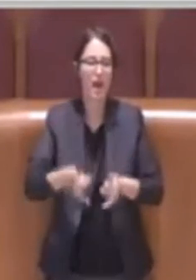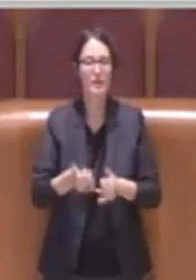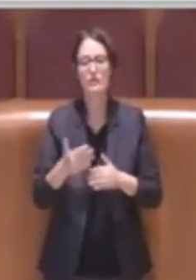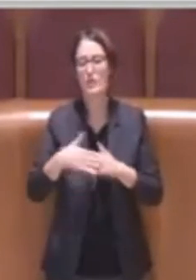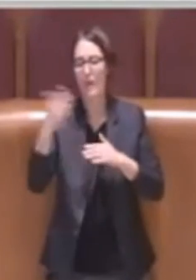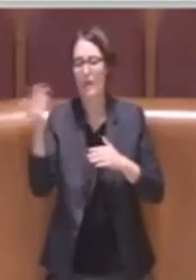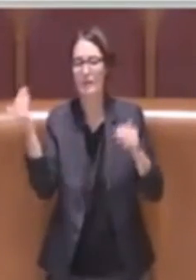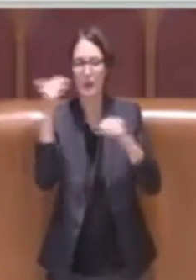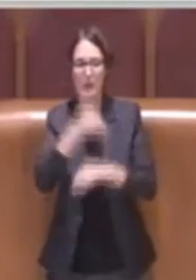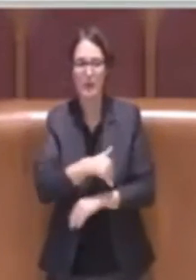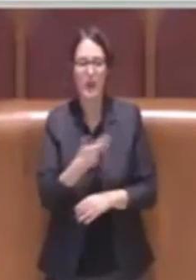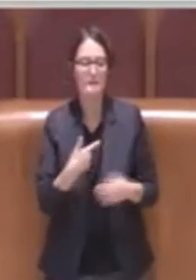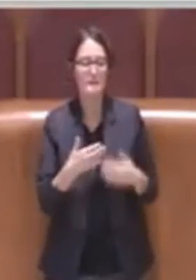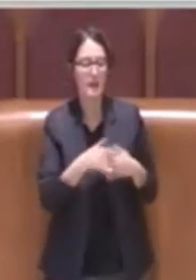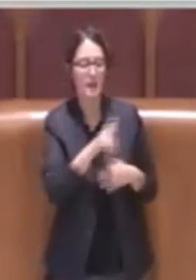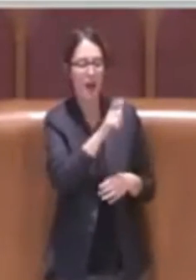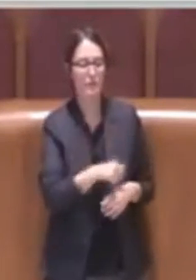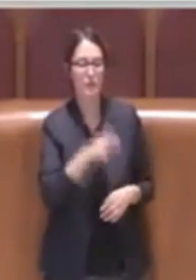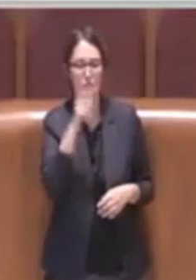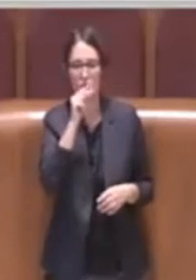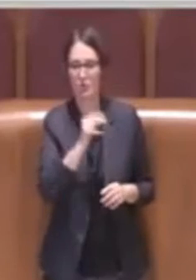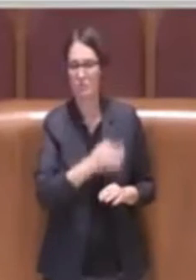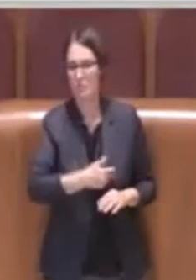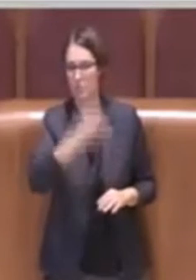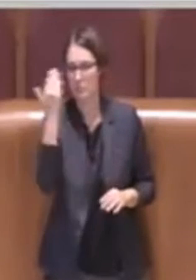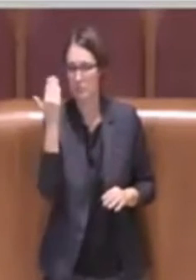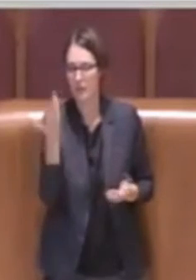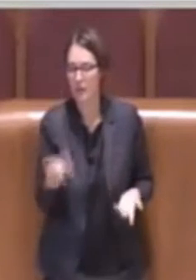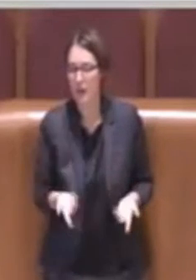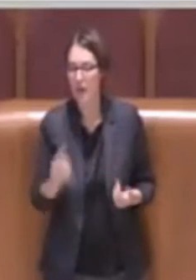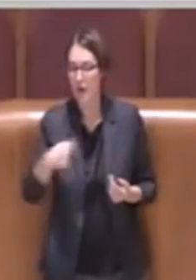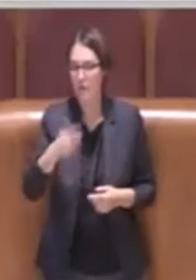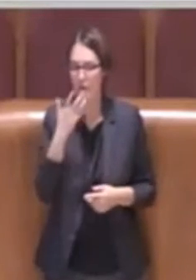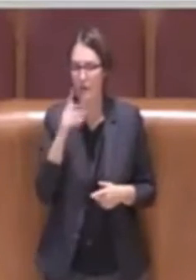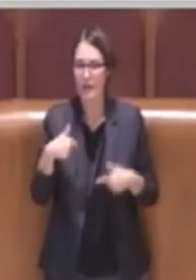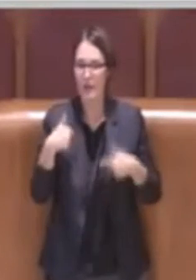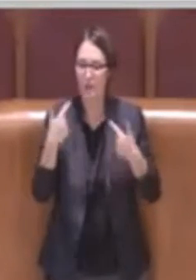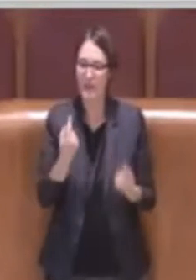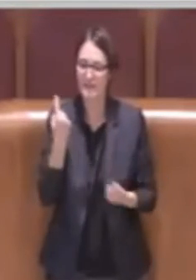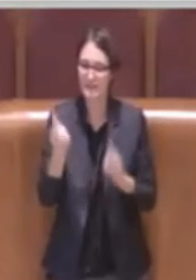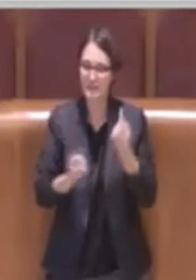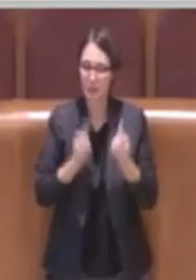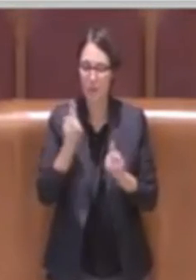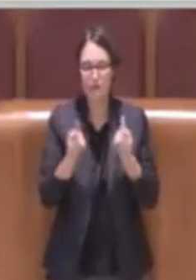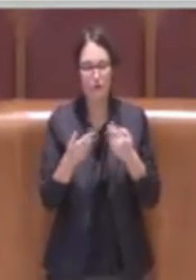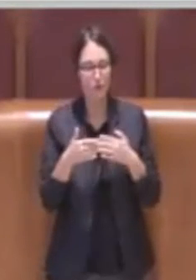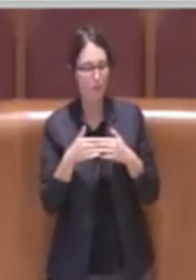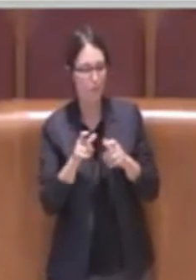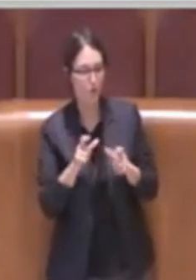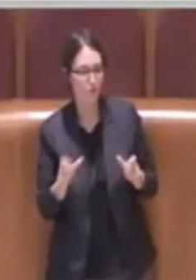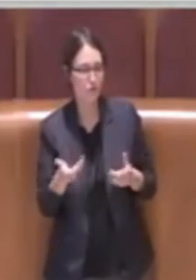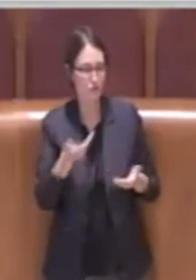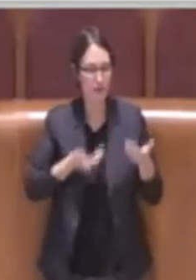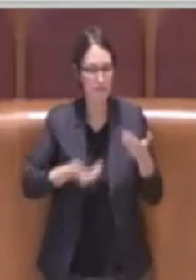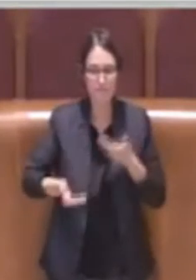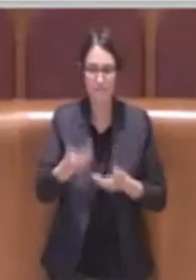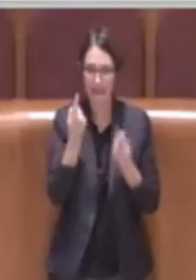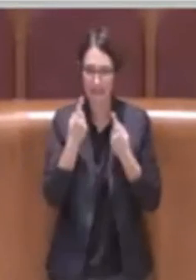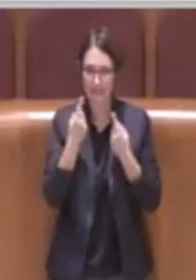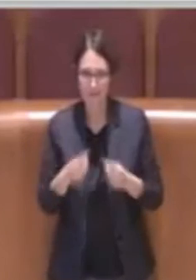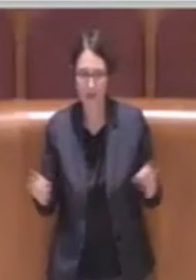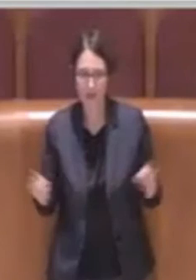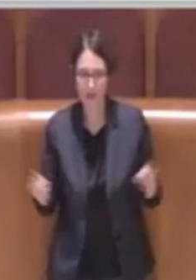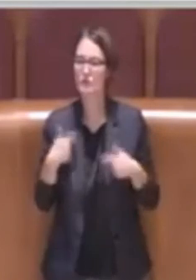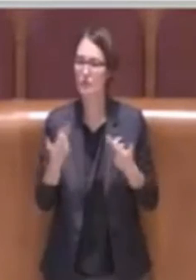tra vicini. Noi vogliamo invece creare delle nuove condizioni di vicinato, vogliamo approfittare di questa possibilità